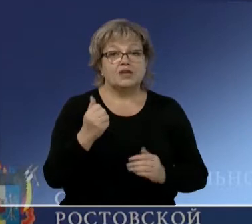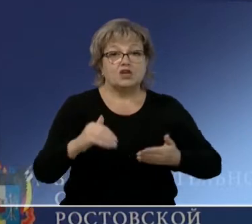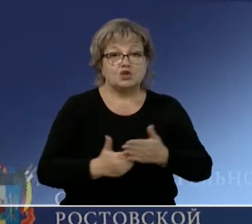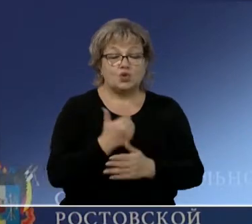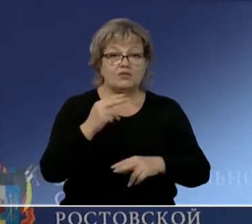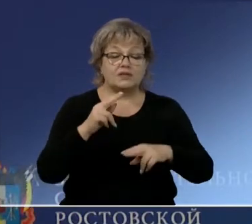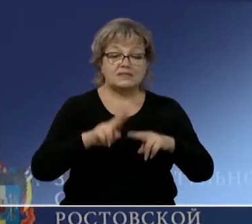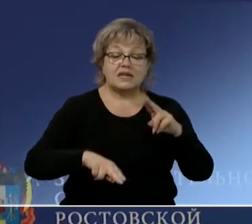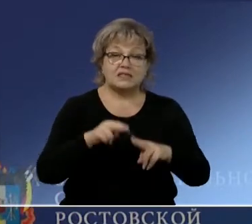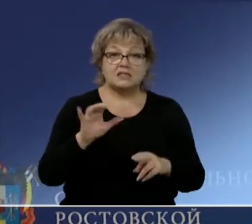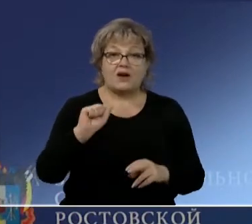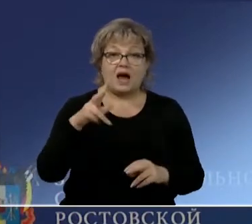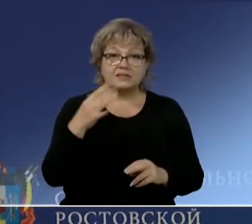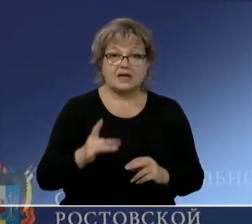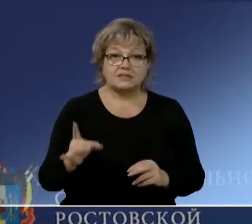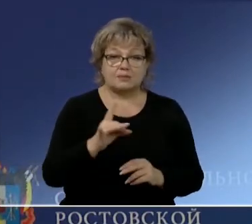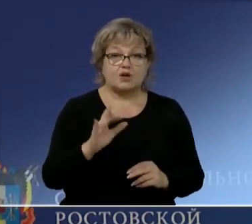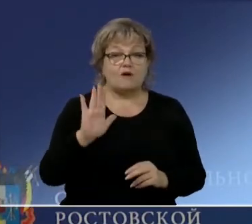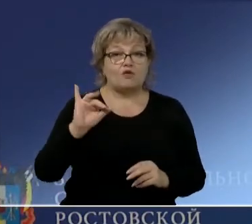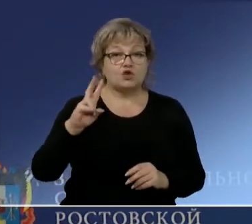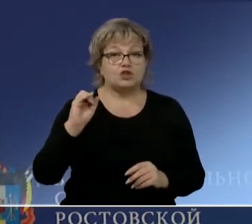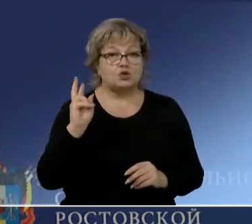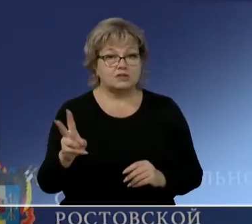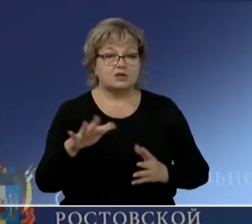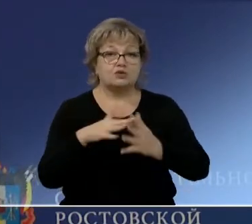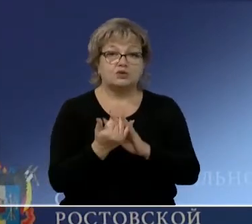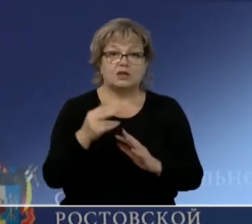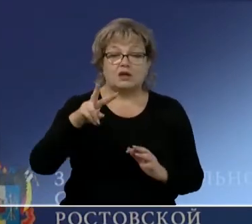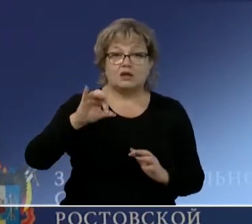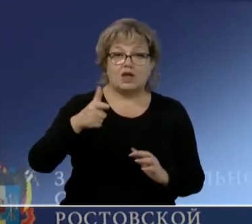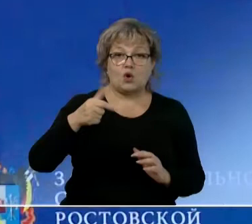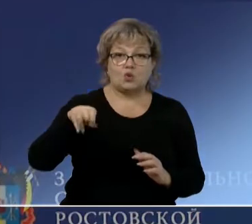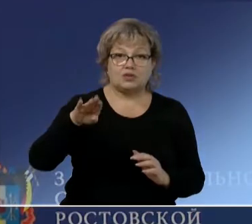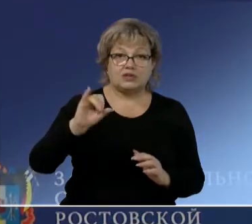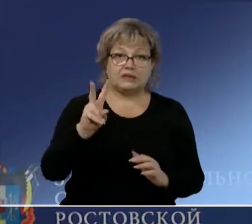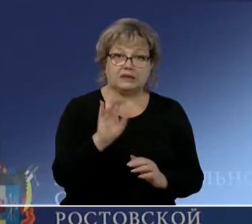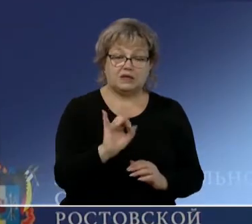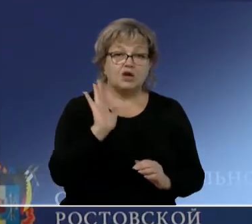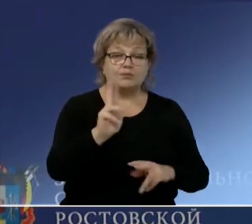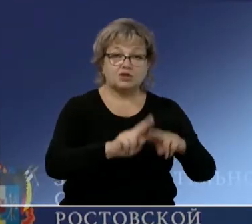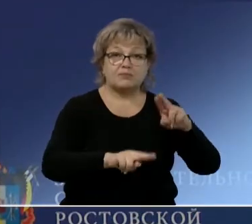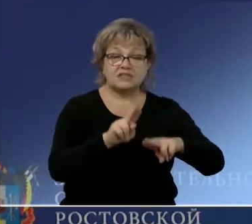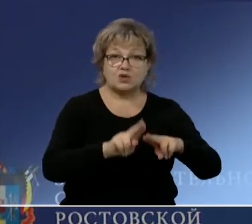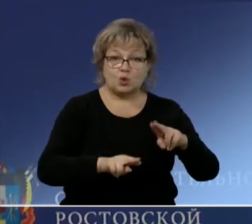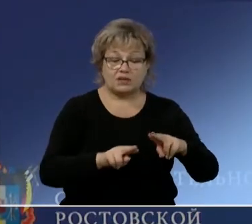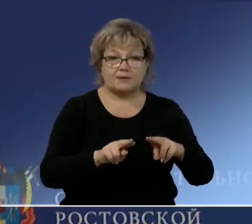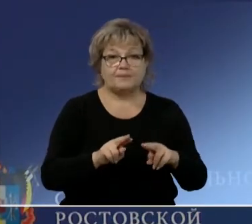Оксайском районе. Плюс в Волгодонском районе, в хуторе Логодники будет построена